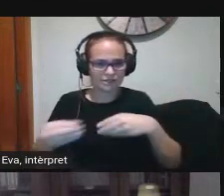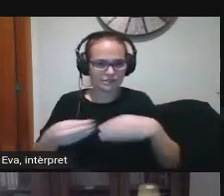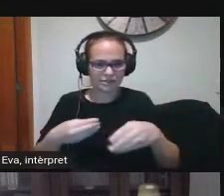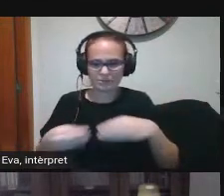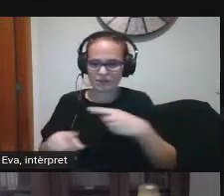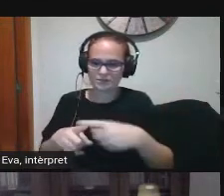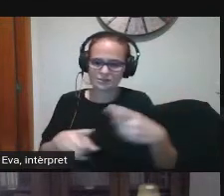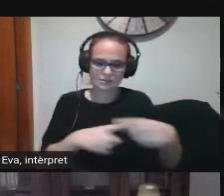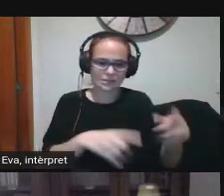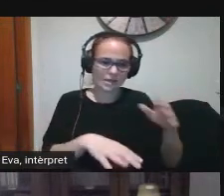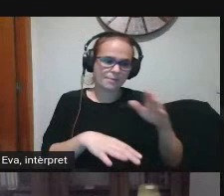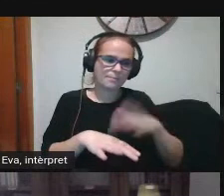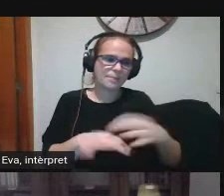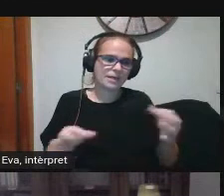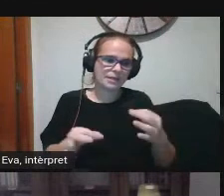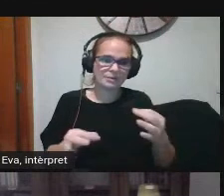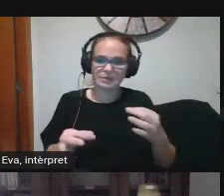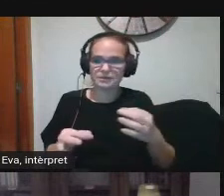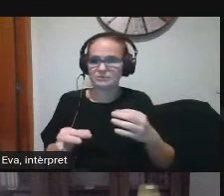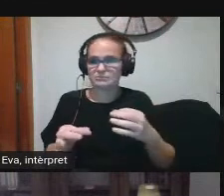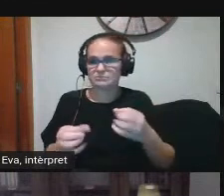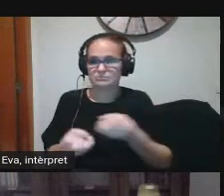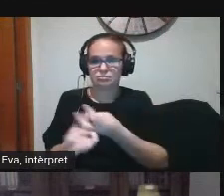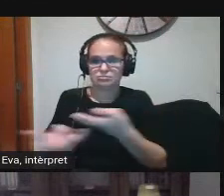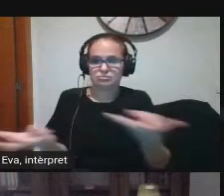l'enorme diversitat de centres que tenim